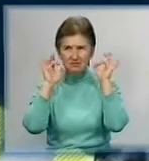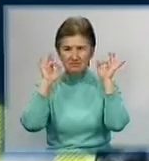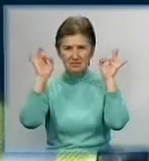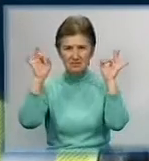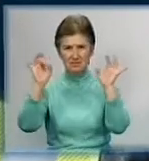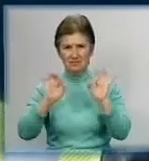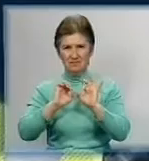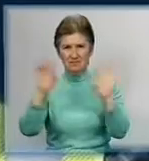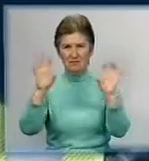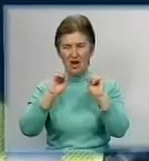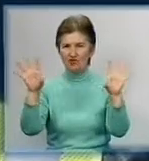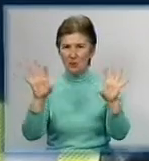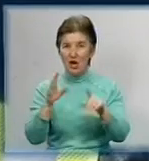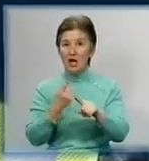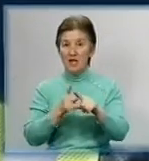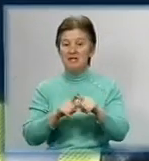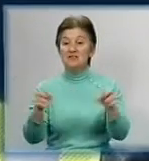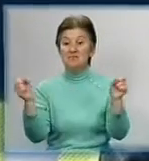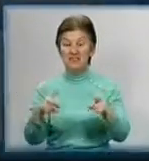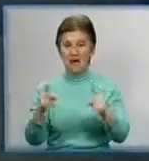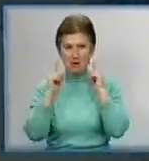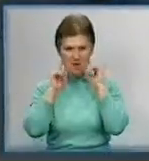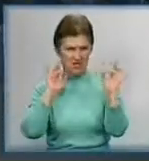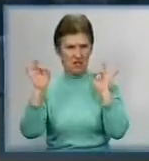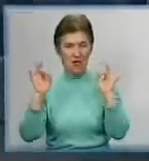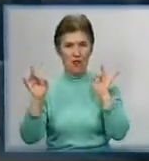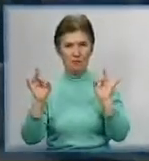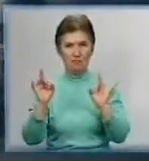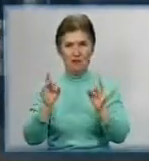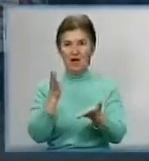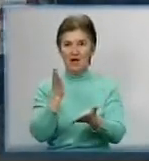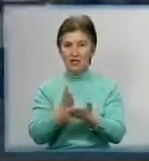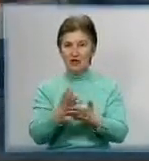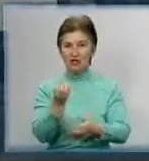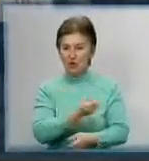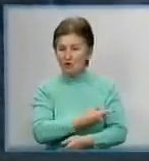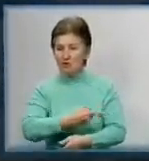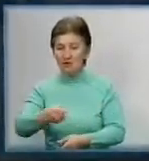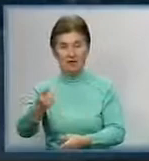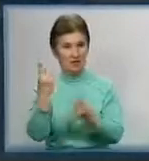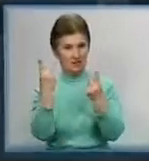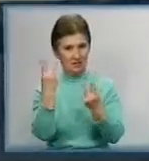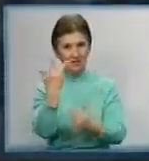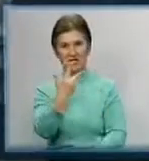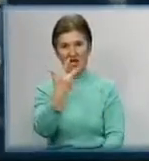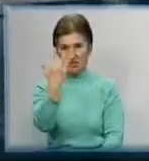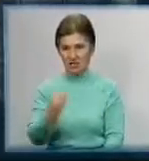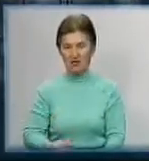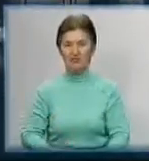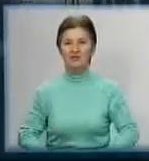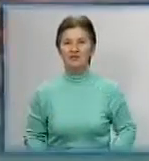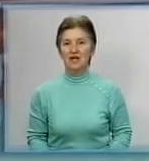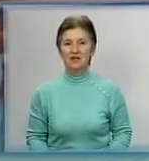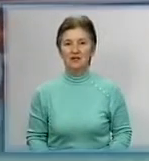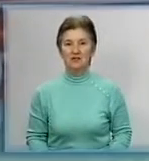і спеціальним сигналом. Триватиме операція маячок ще три дні. Інна Промак, Олександр Катеруша, День за днем.